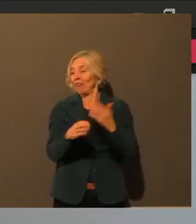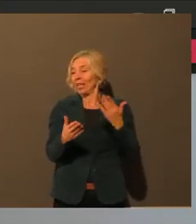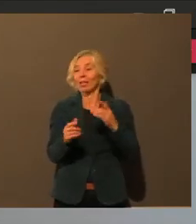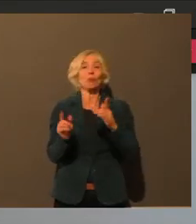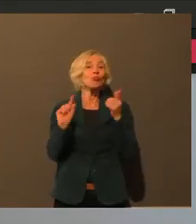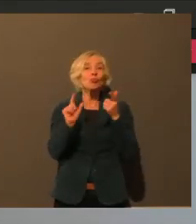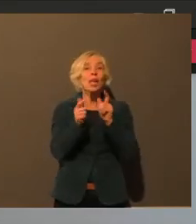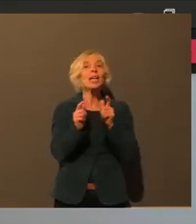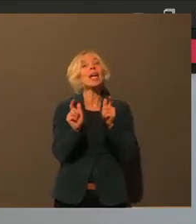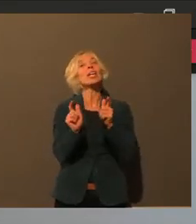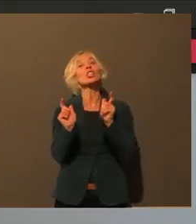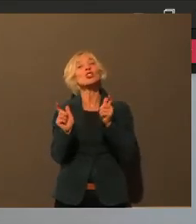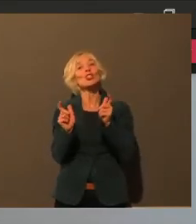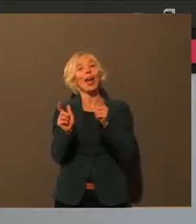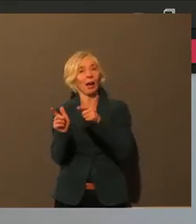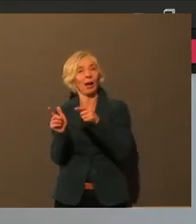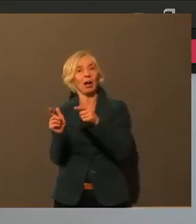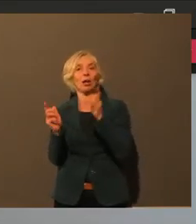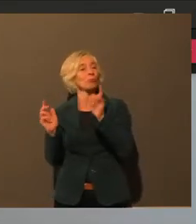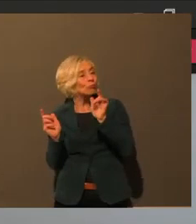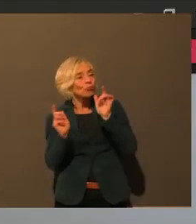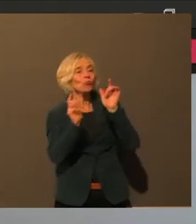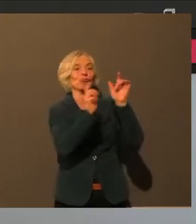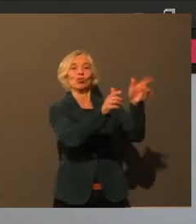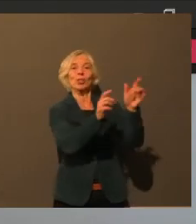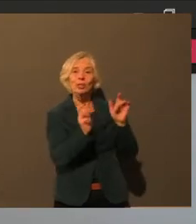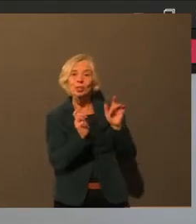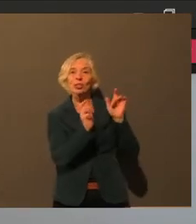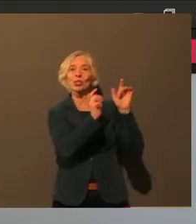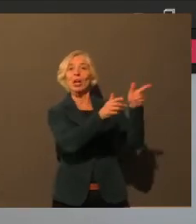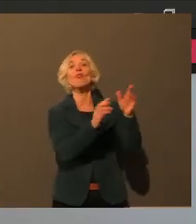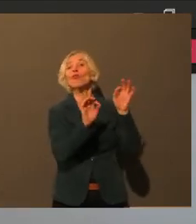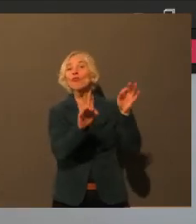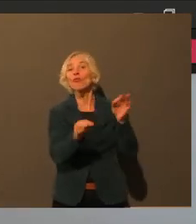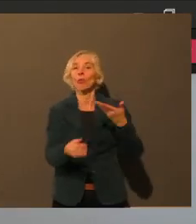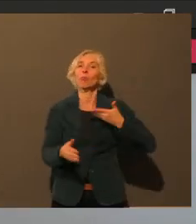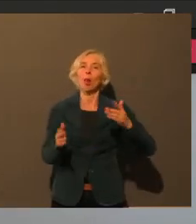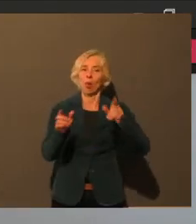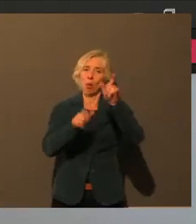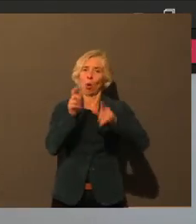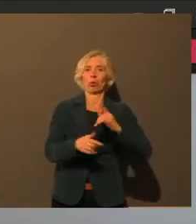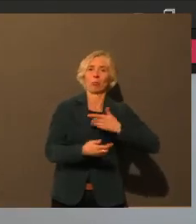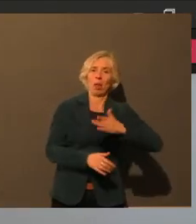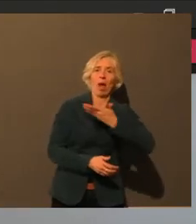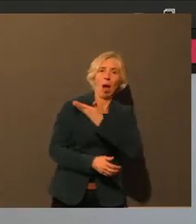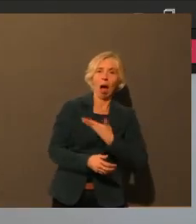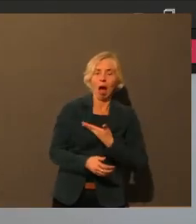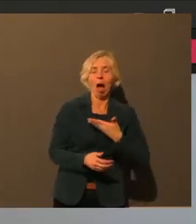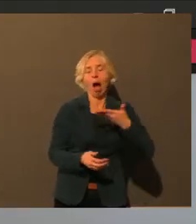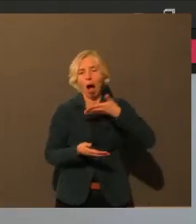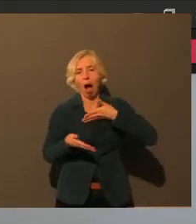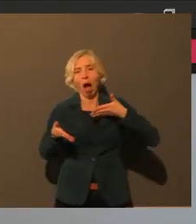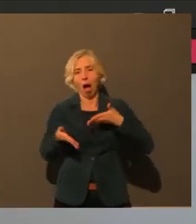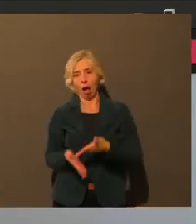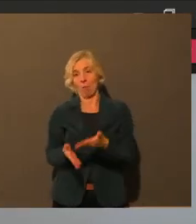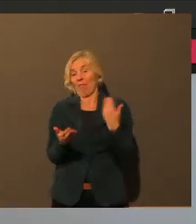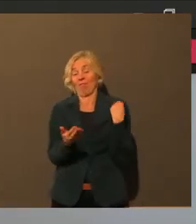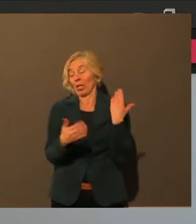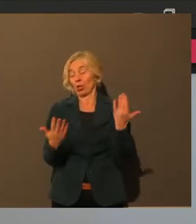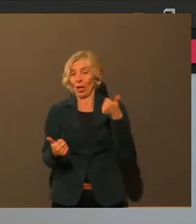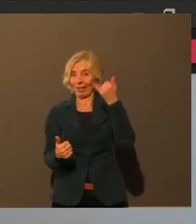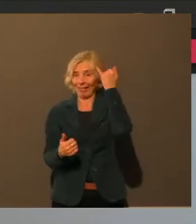ja, die da dann eben auch sinnvoll verteilt werden können. Das wäre so ein Vorschlag.